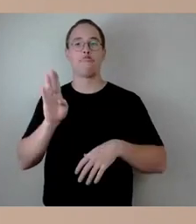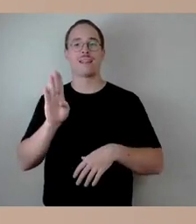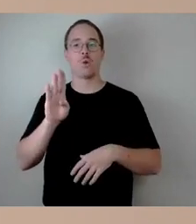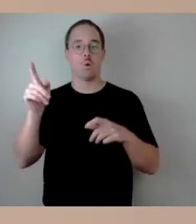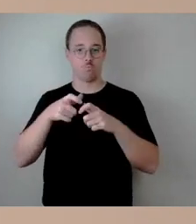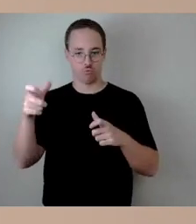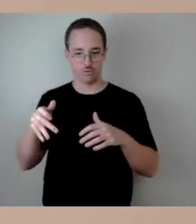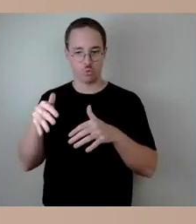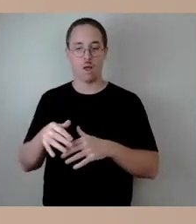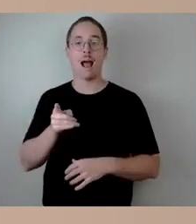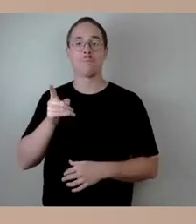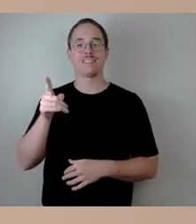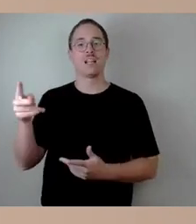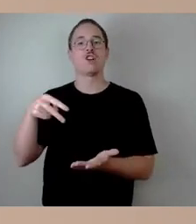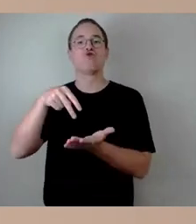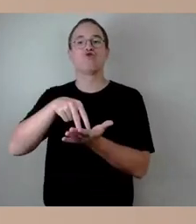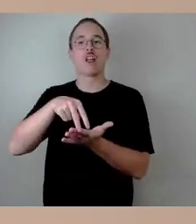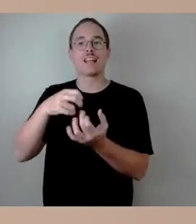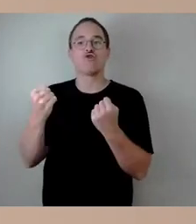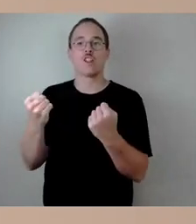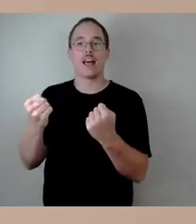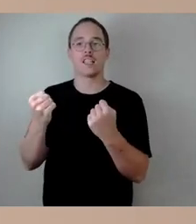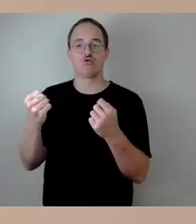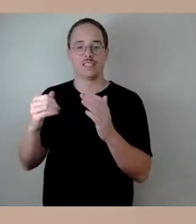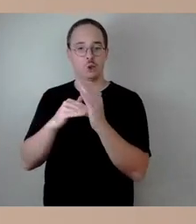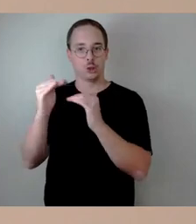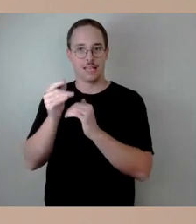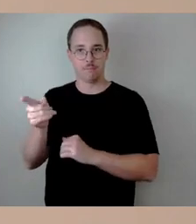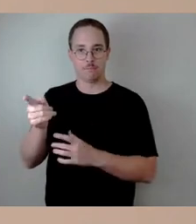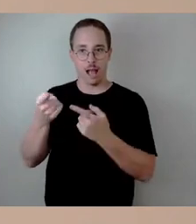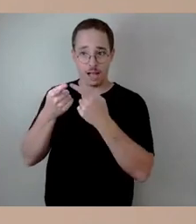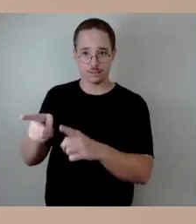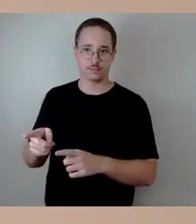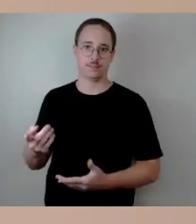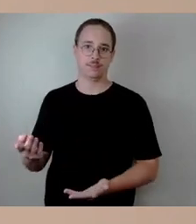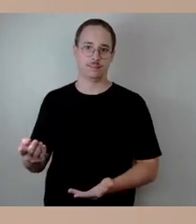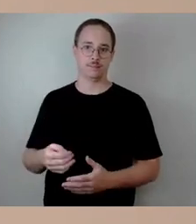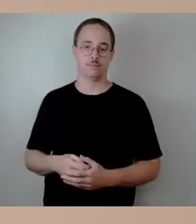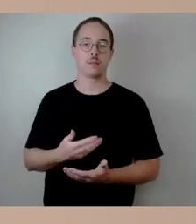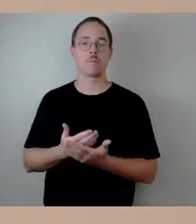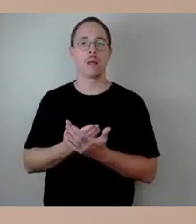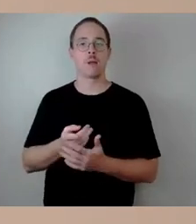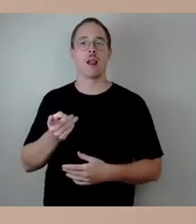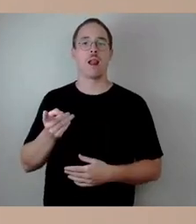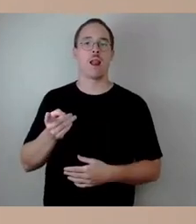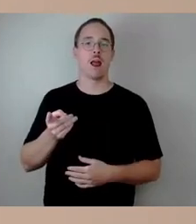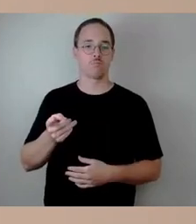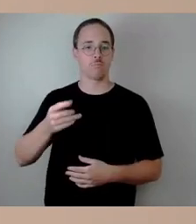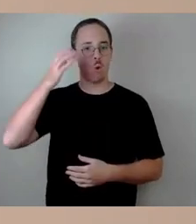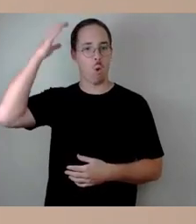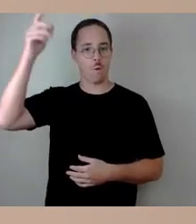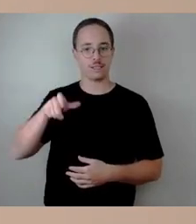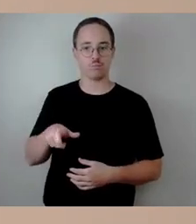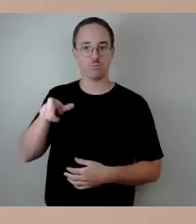System haben, das ist eben die Brücke über die Königsbrücker Straße, also